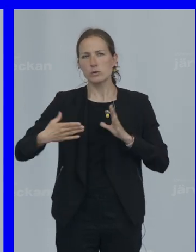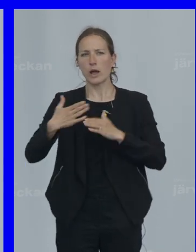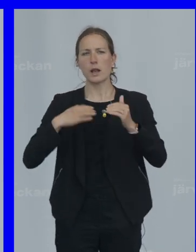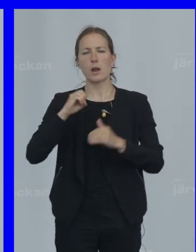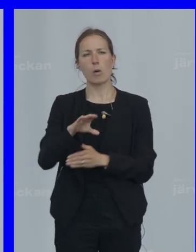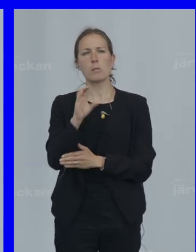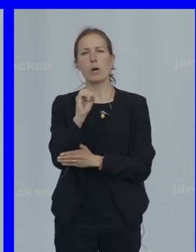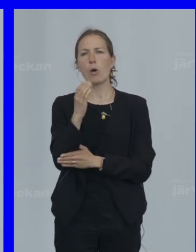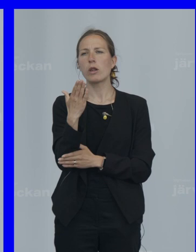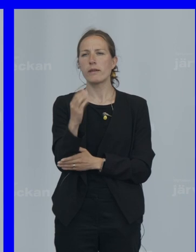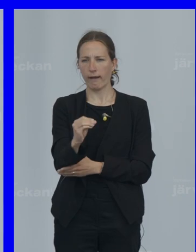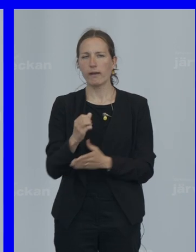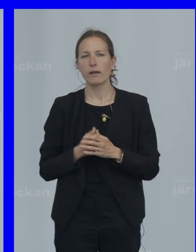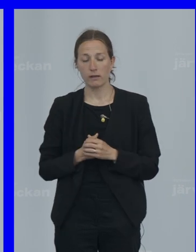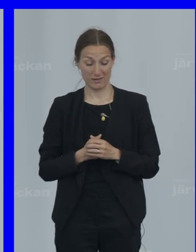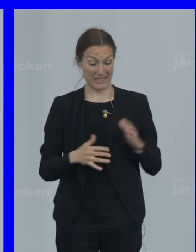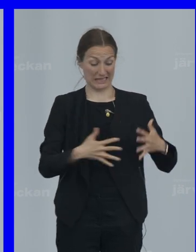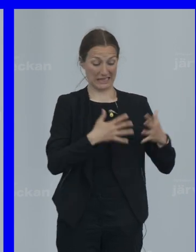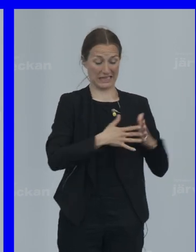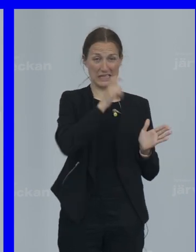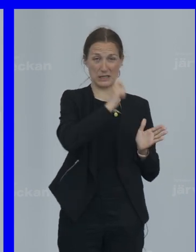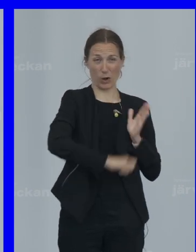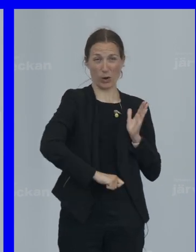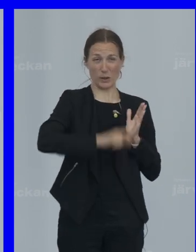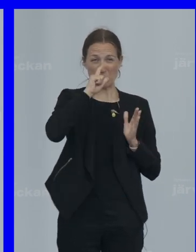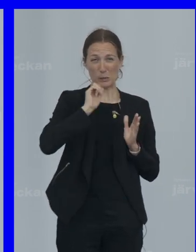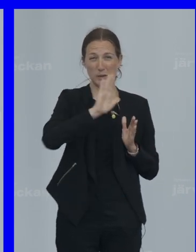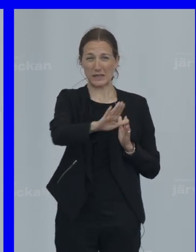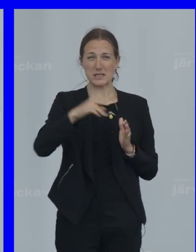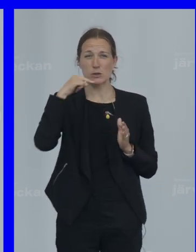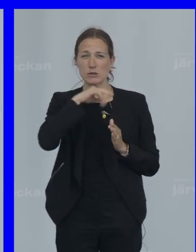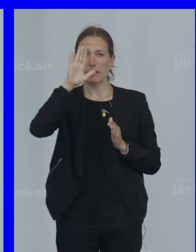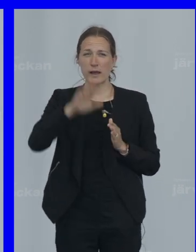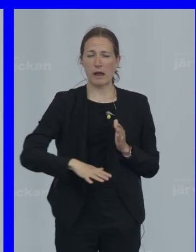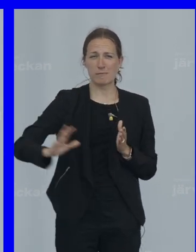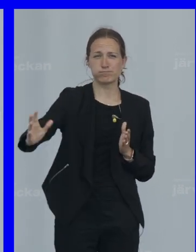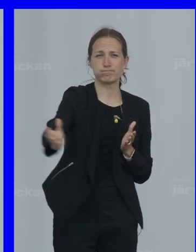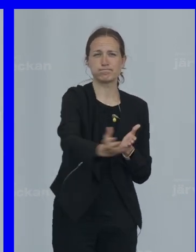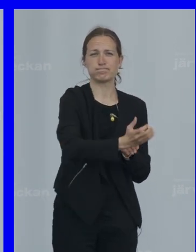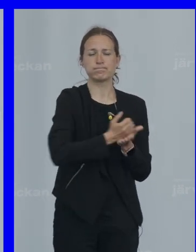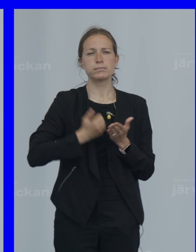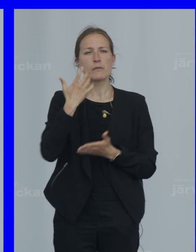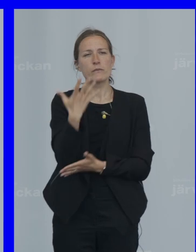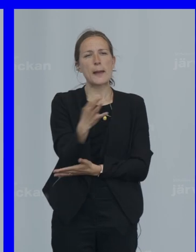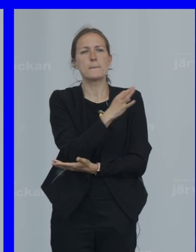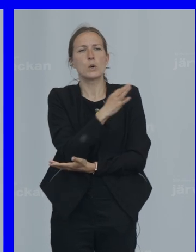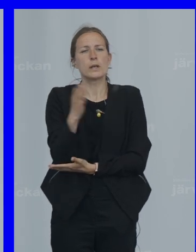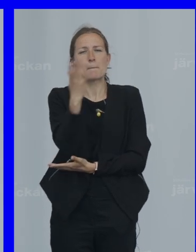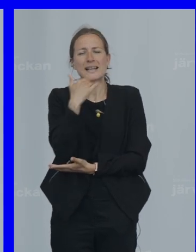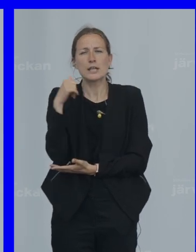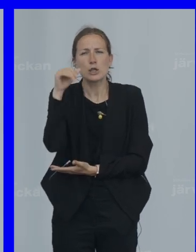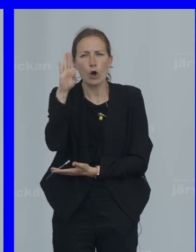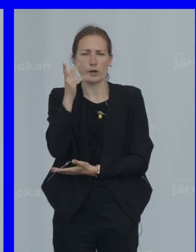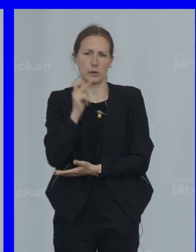olja Sen kriget började Har Putins Ryssland tjänat över 500 miljarder kronor